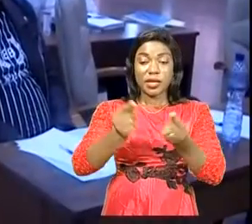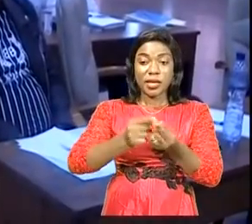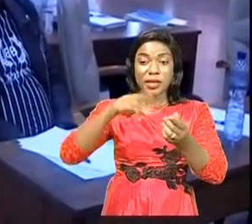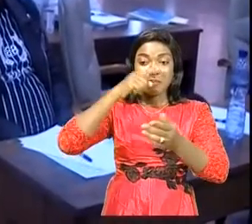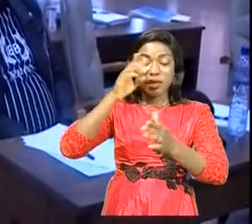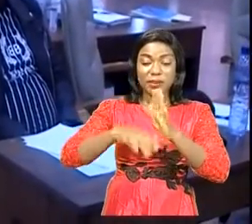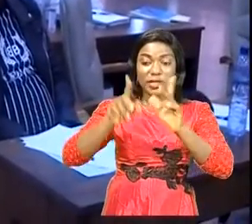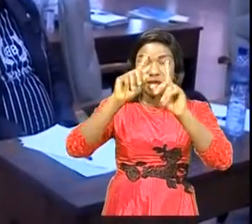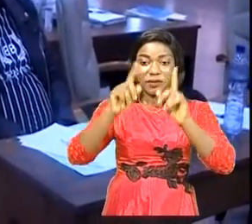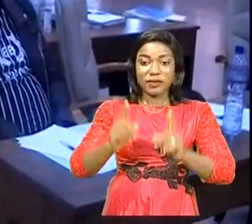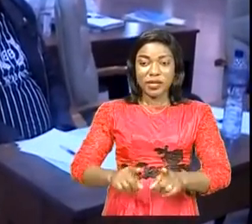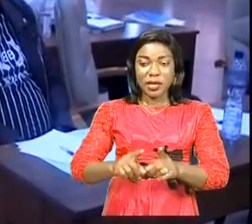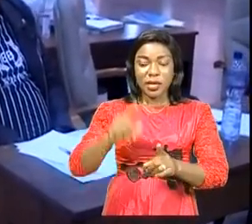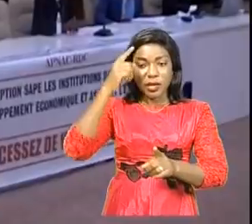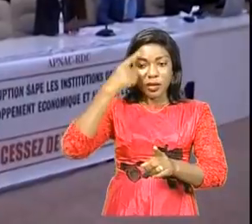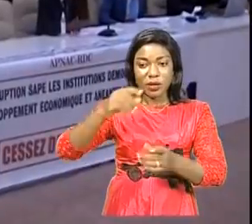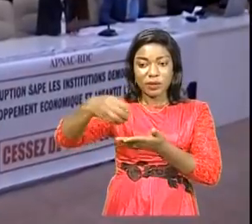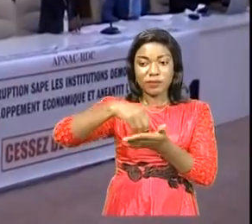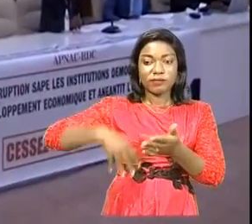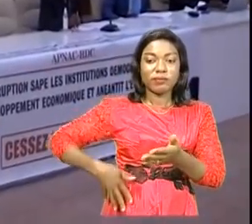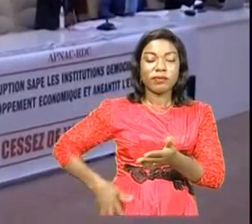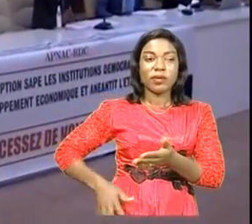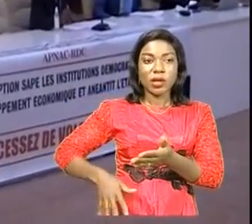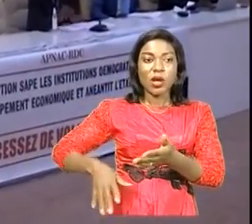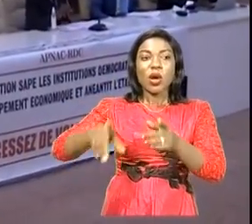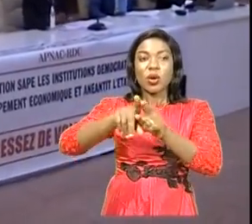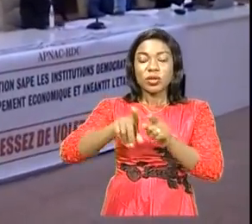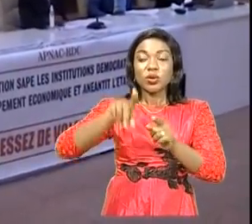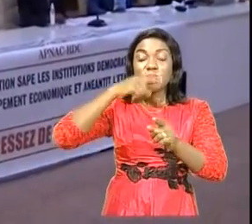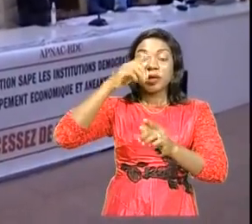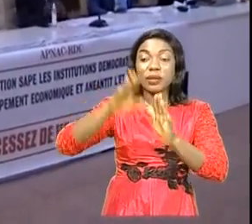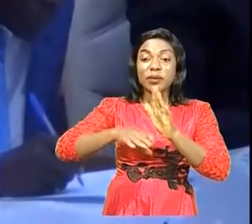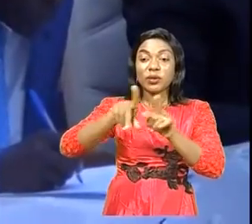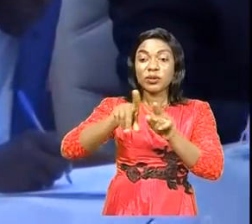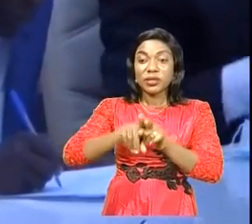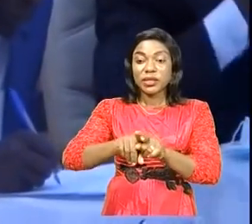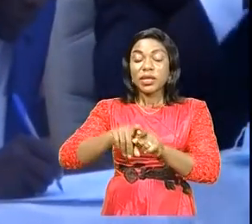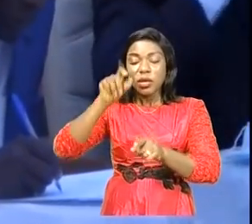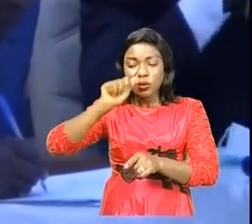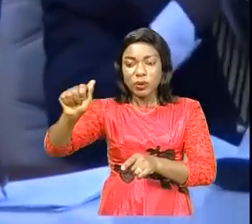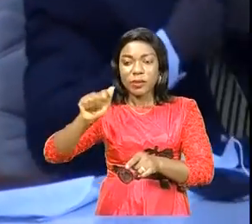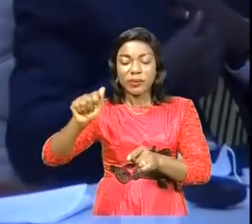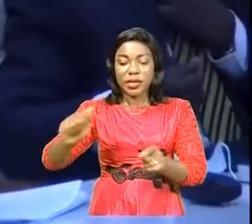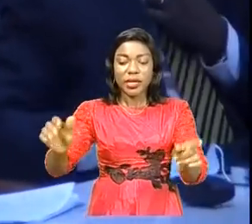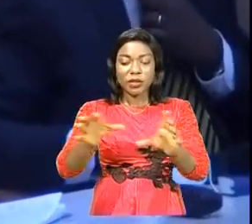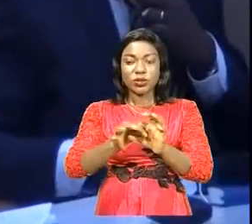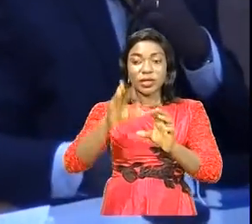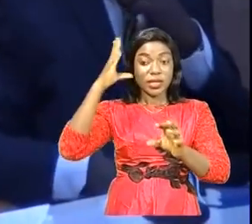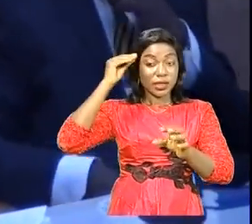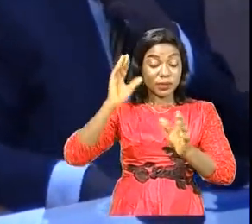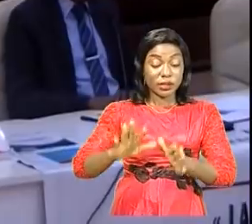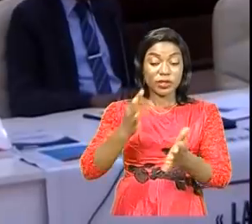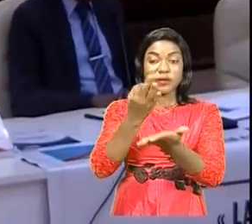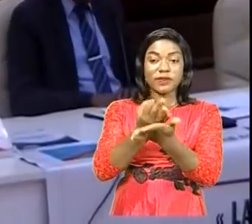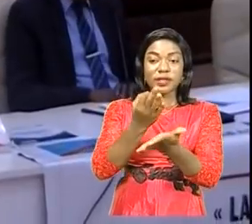des Africains contre la corruption, une structure au sein de l'Assemblée nationale, a saisi la balle au bon et a associé l'Inspection générale des finances